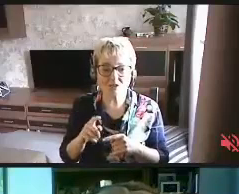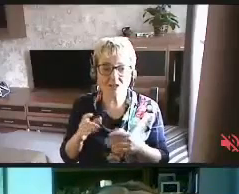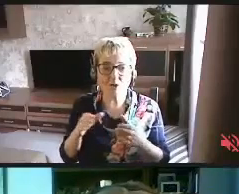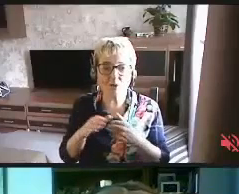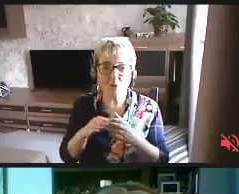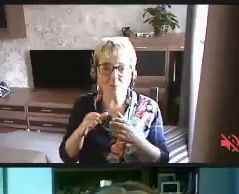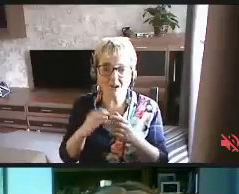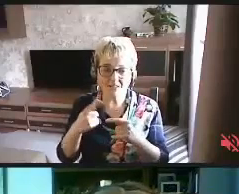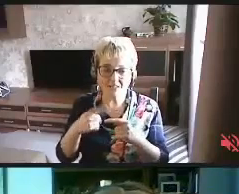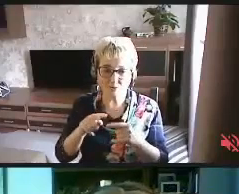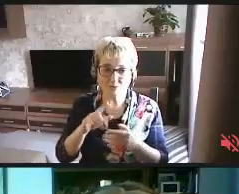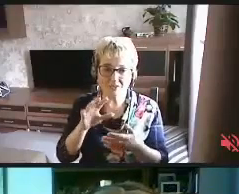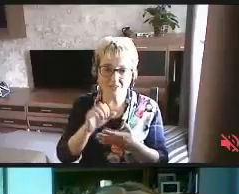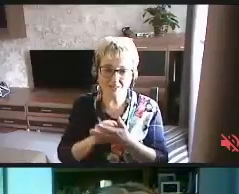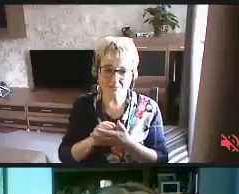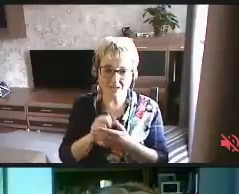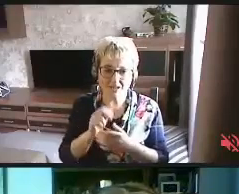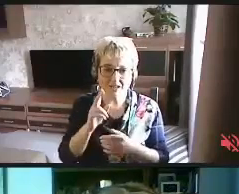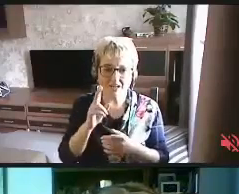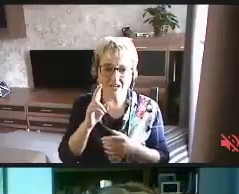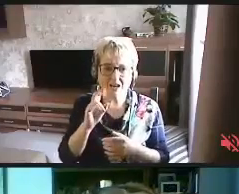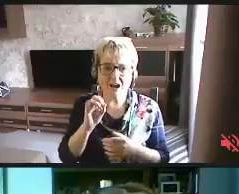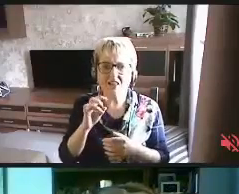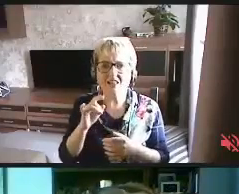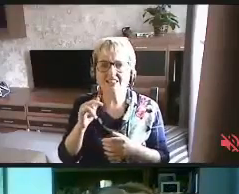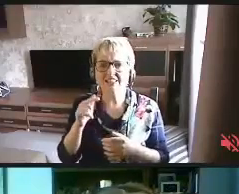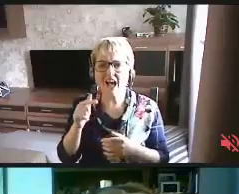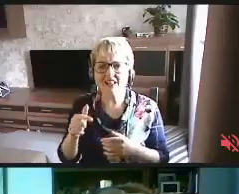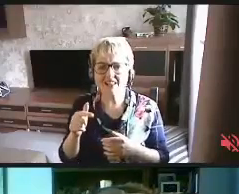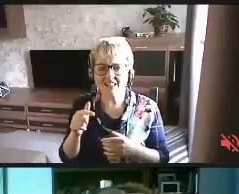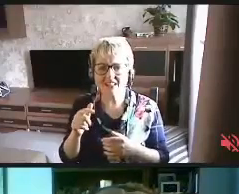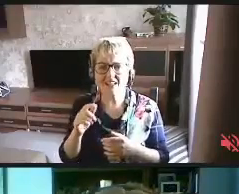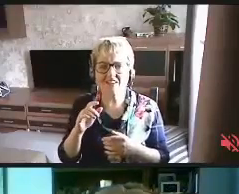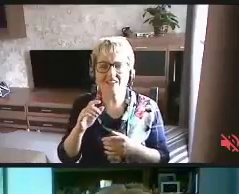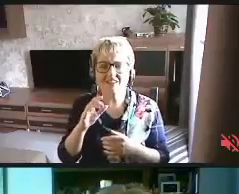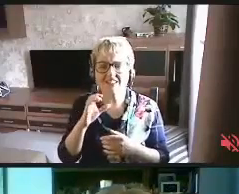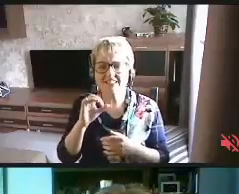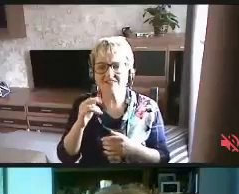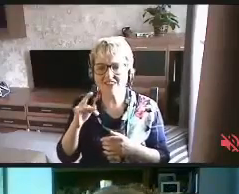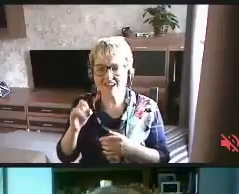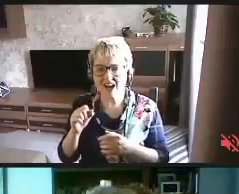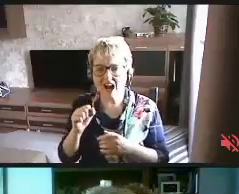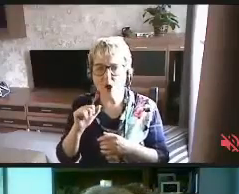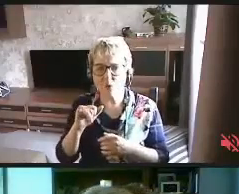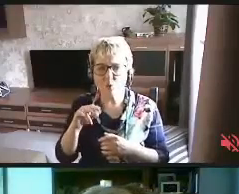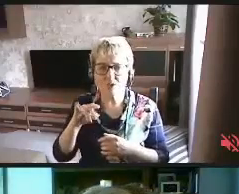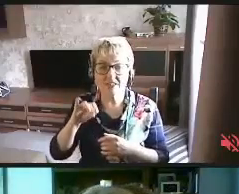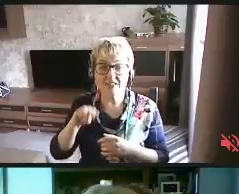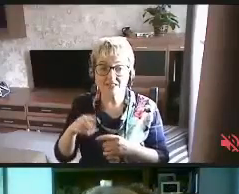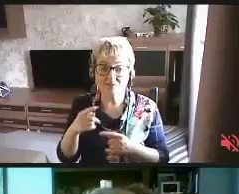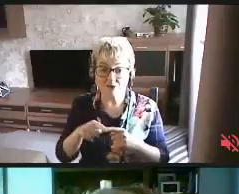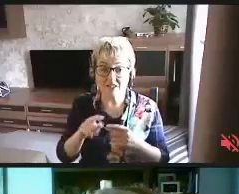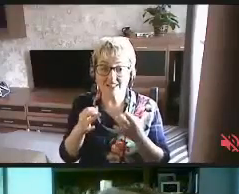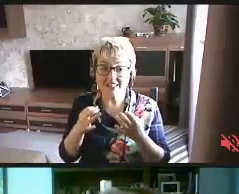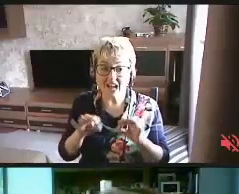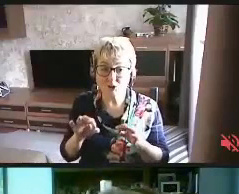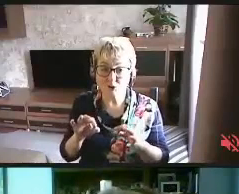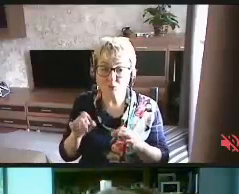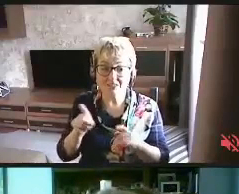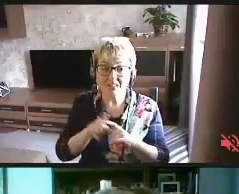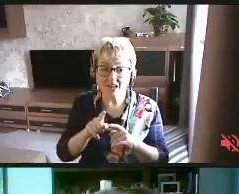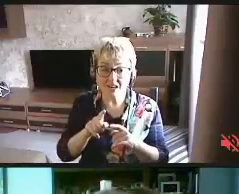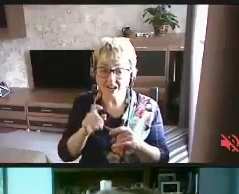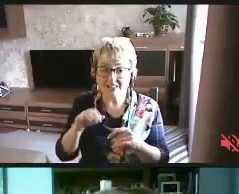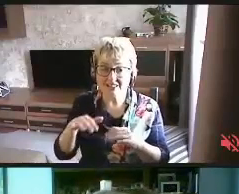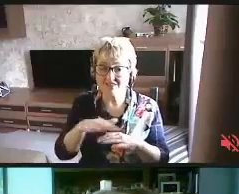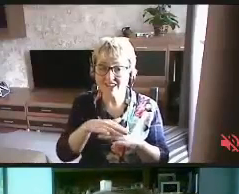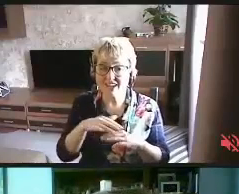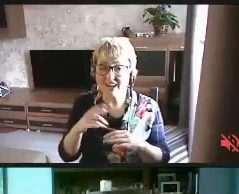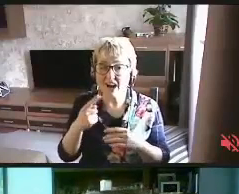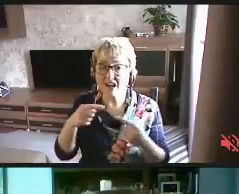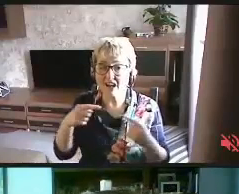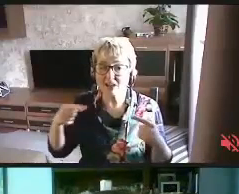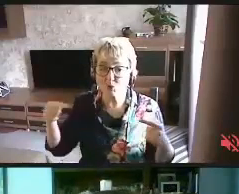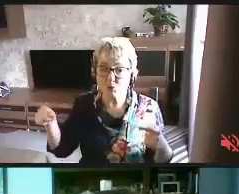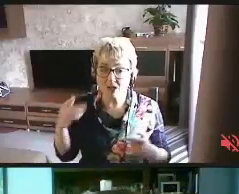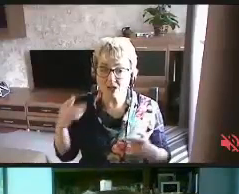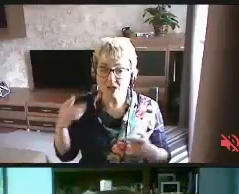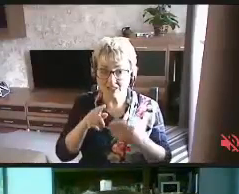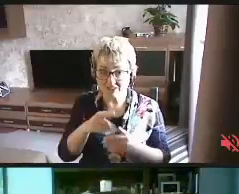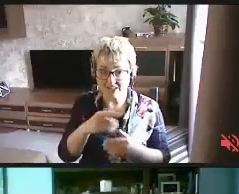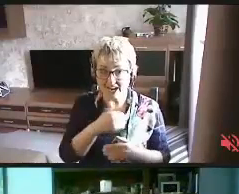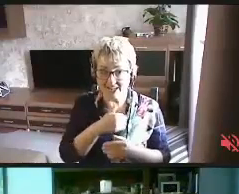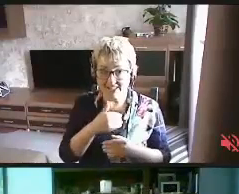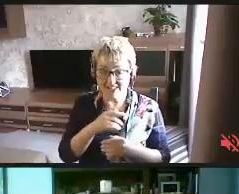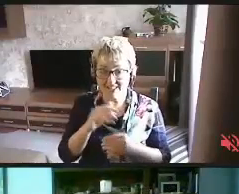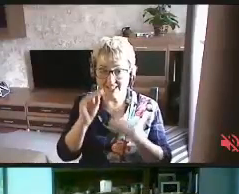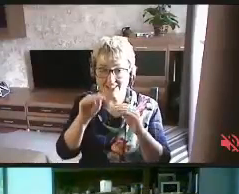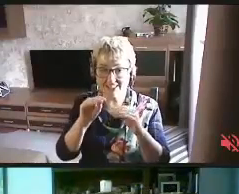компании, которые занимаются консалтингом в сфере аудита. Доступность – это такая же сфера, как и любая другая. Если вы хотите сделать,